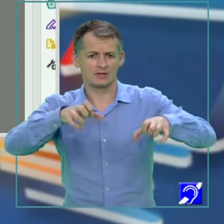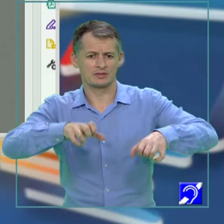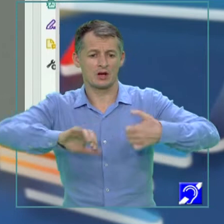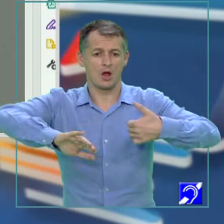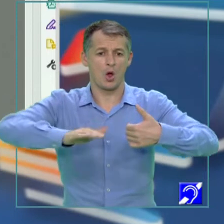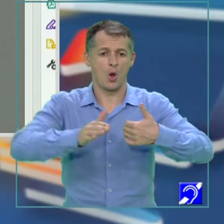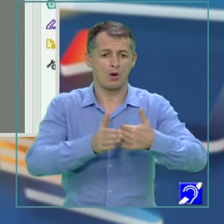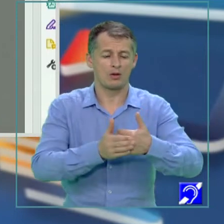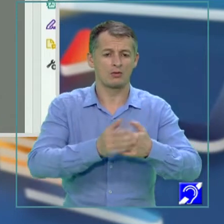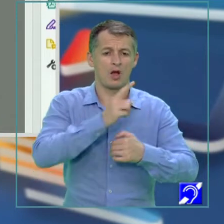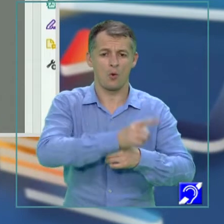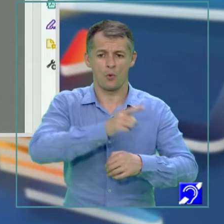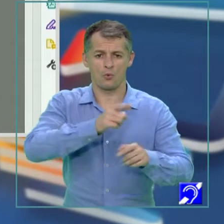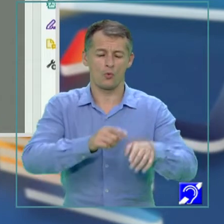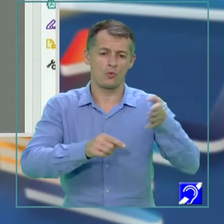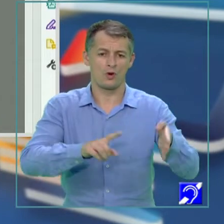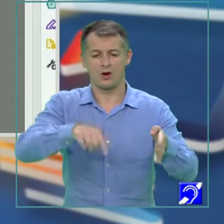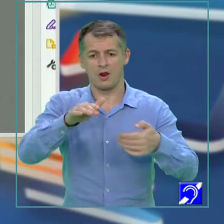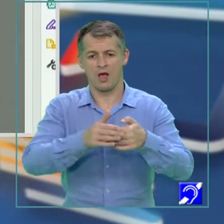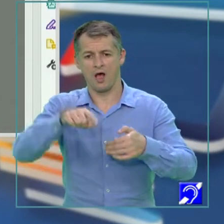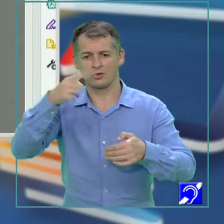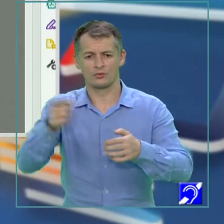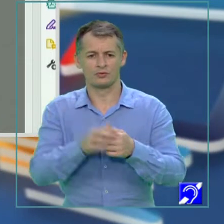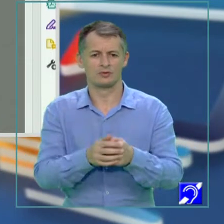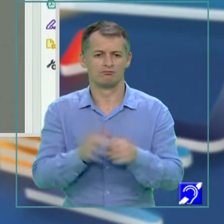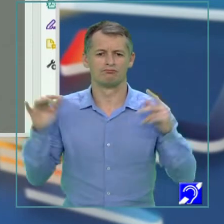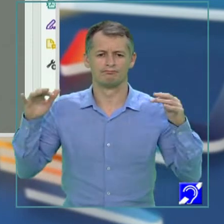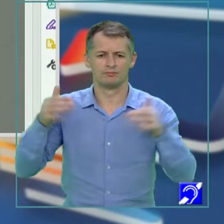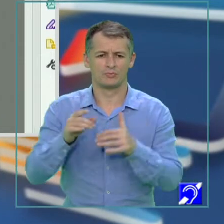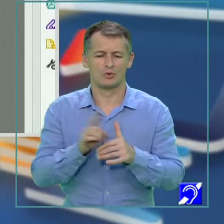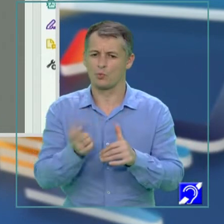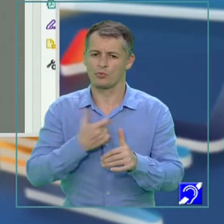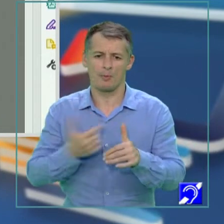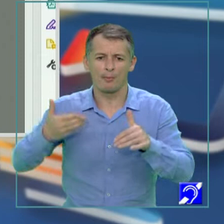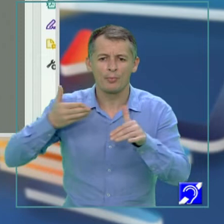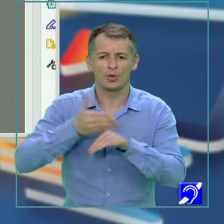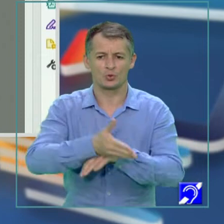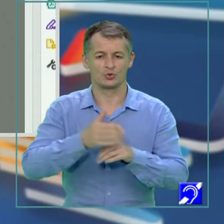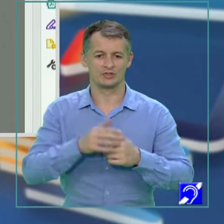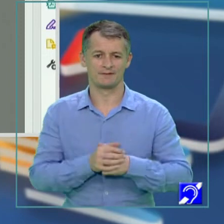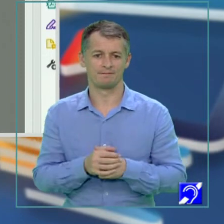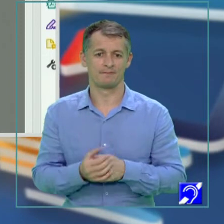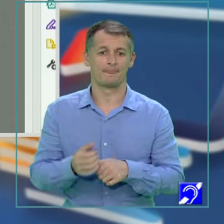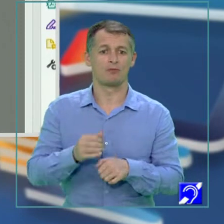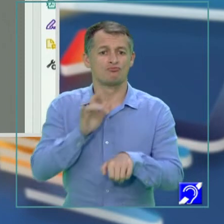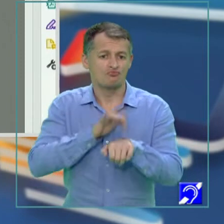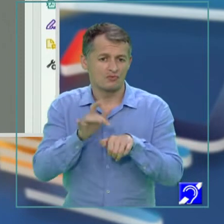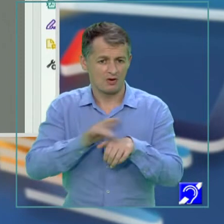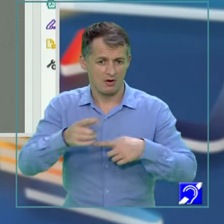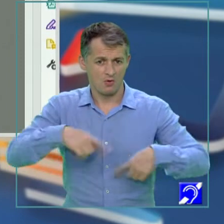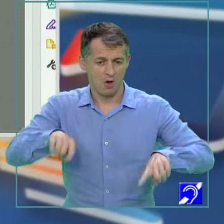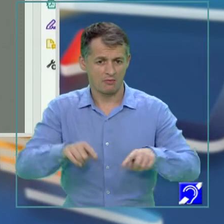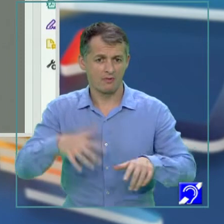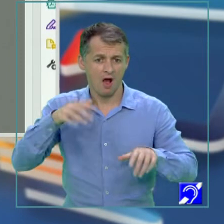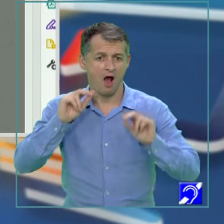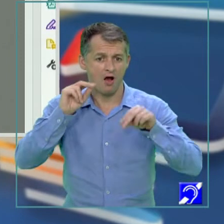lângă altul, așa de strânse, încât nu era chip de pătruns printre ele. Ba chiar, încercările noastre au avut